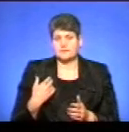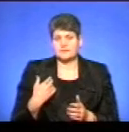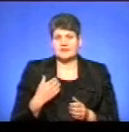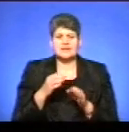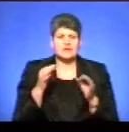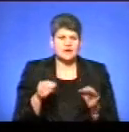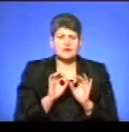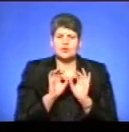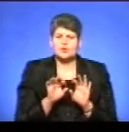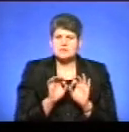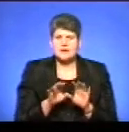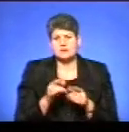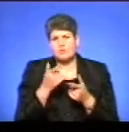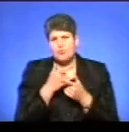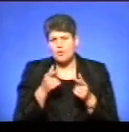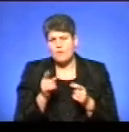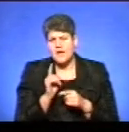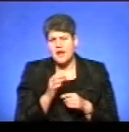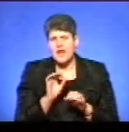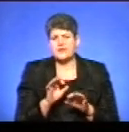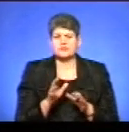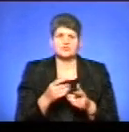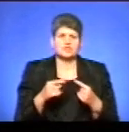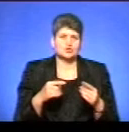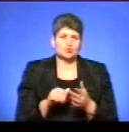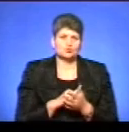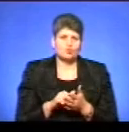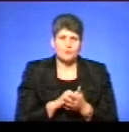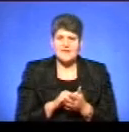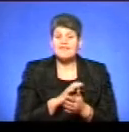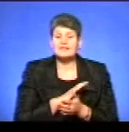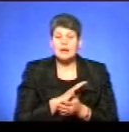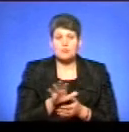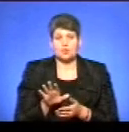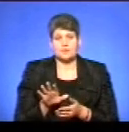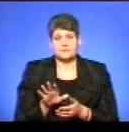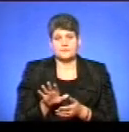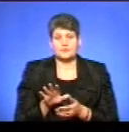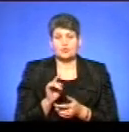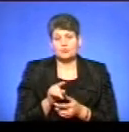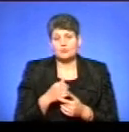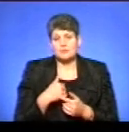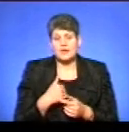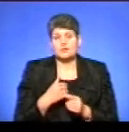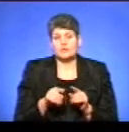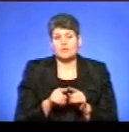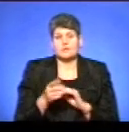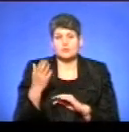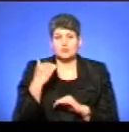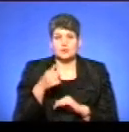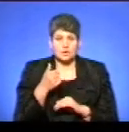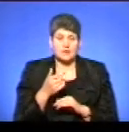Жодних роз'яснень, попереджень чи інших документів не було. Тому ми, так як і минулі роки,